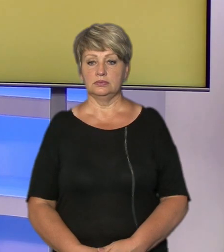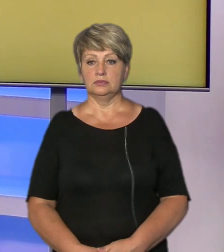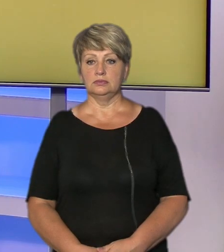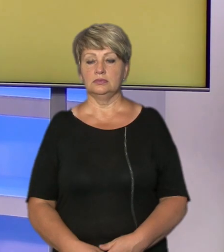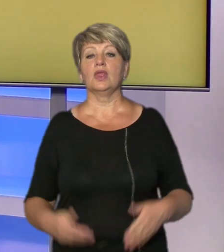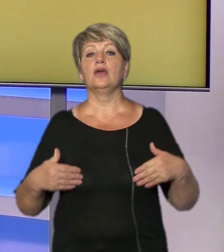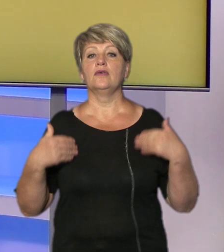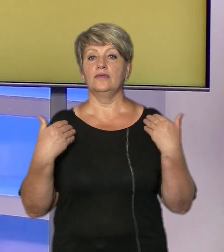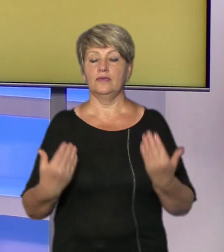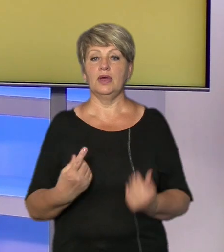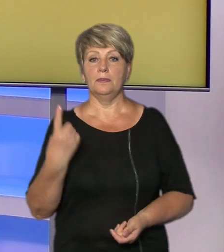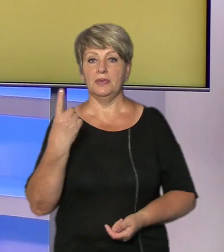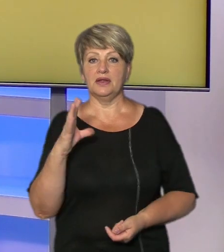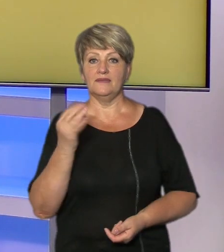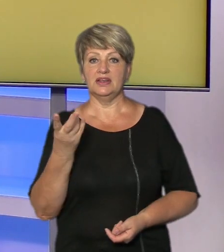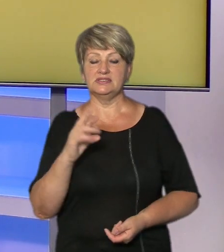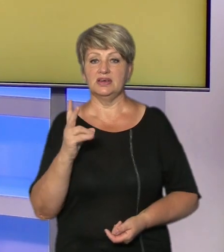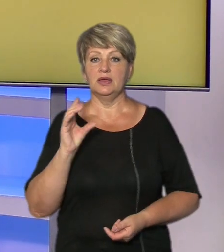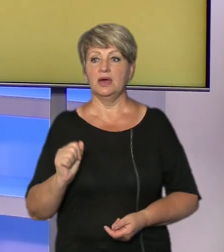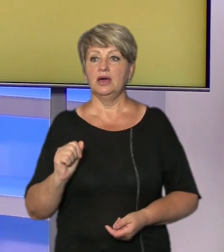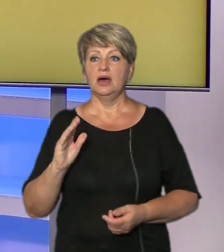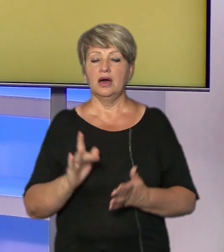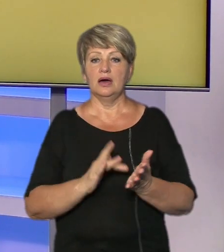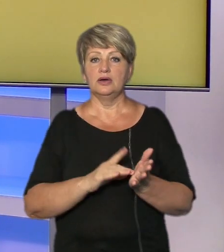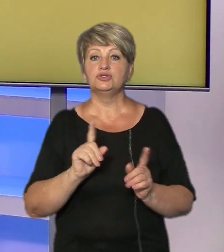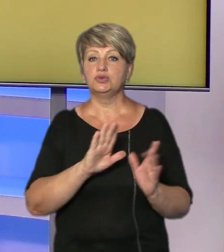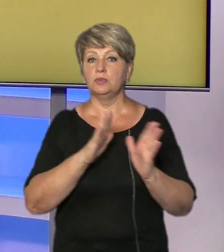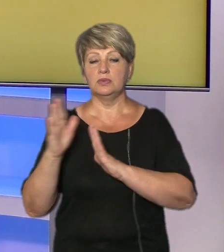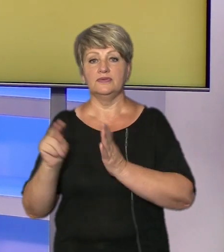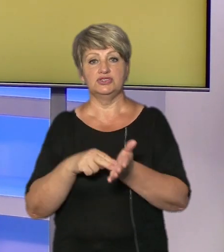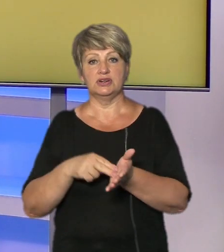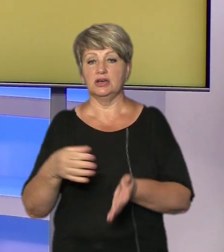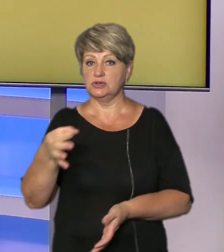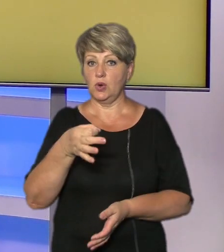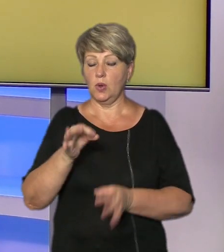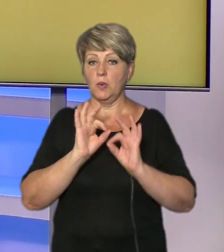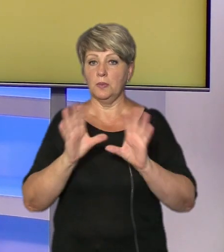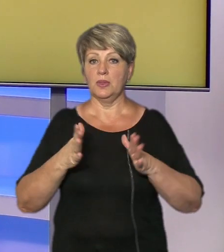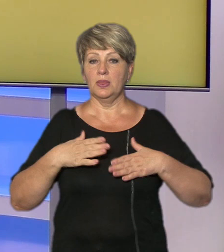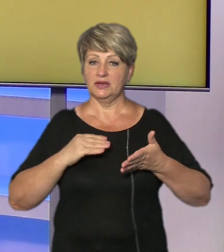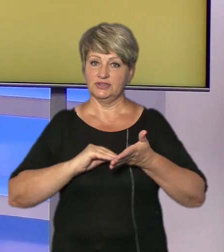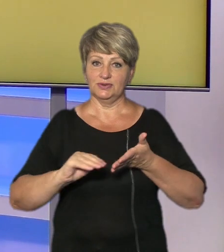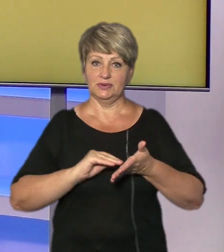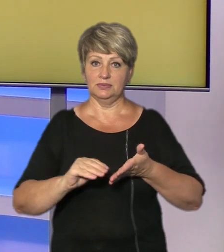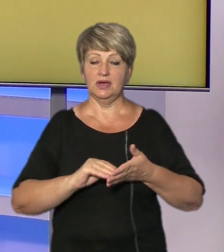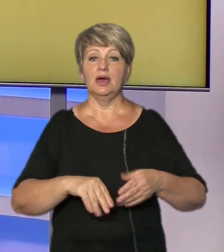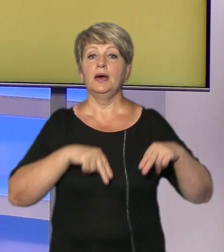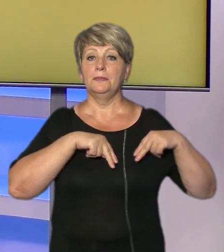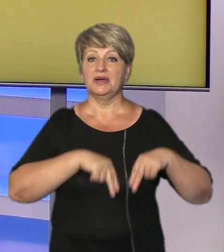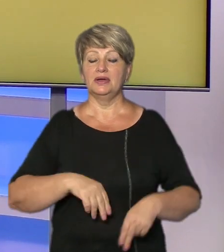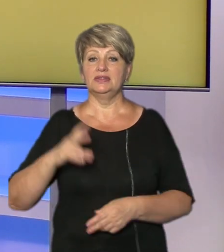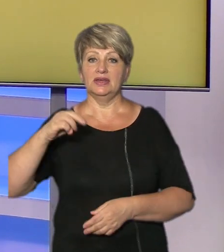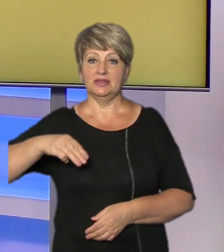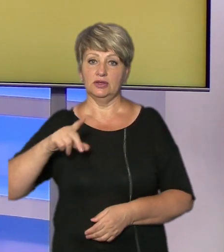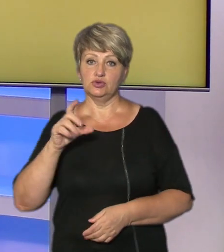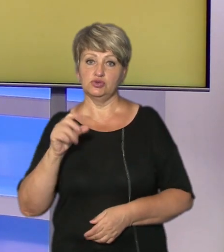вітаю перше виростя на календарі що нового відбулося в черкасах та області розкажуть вам кореспонденти Суспільного в студії працює